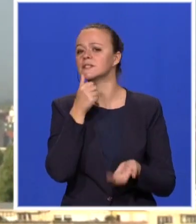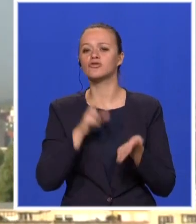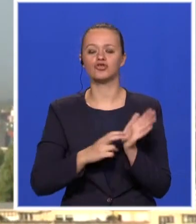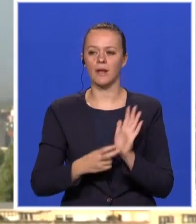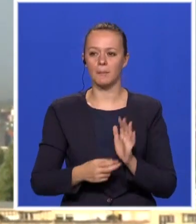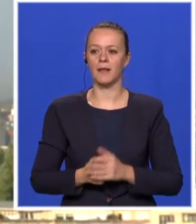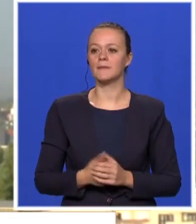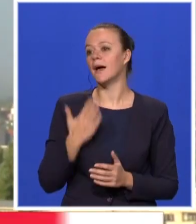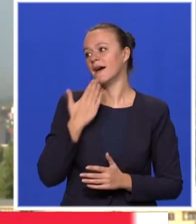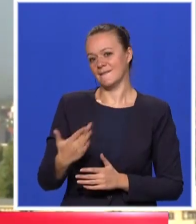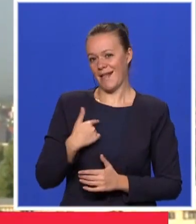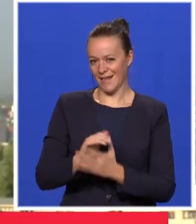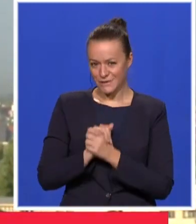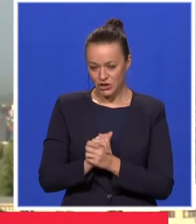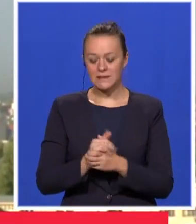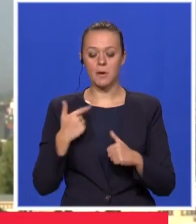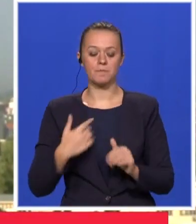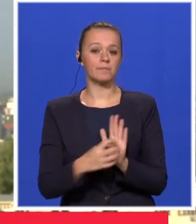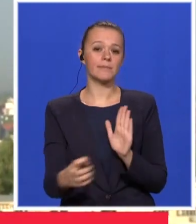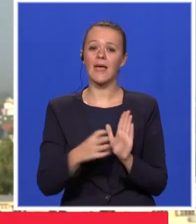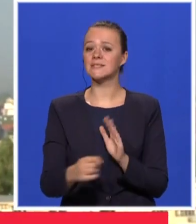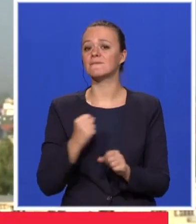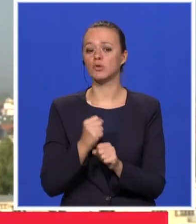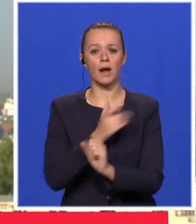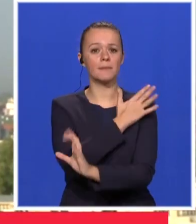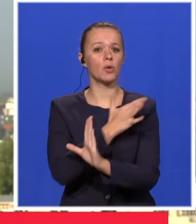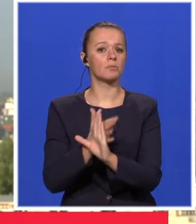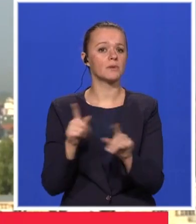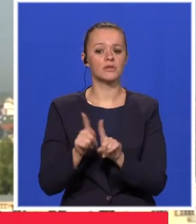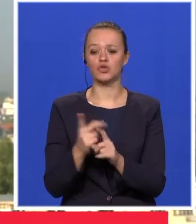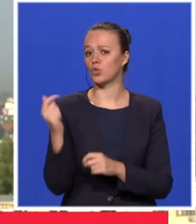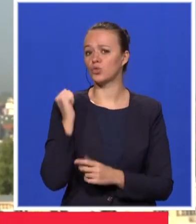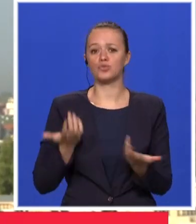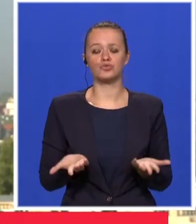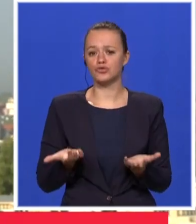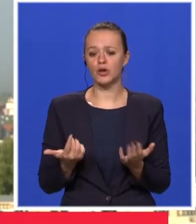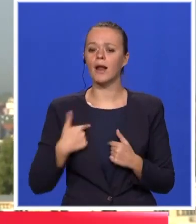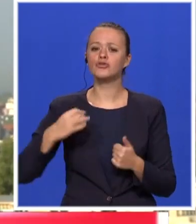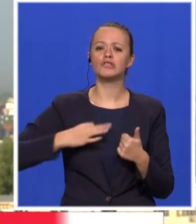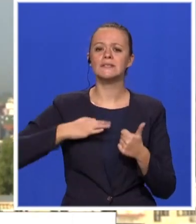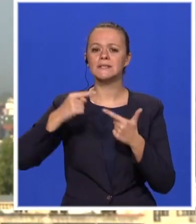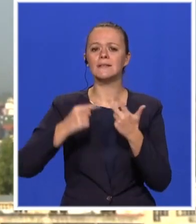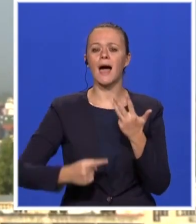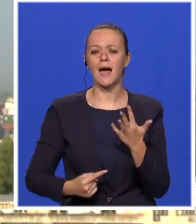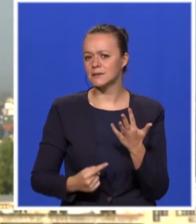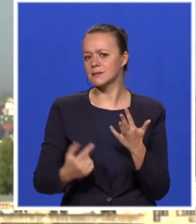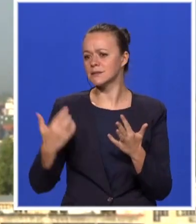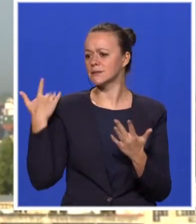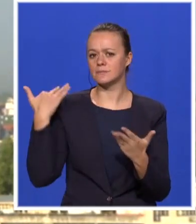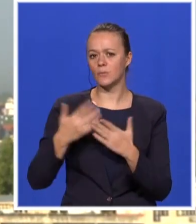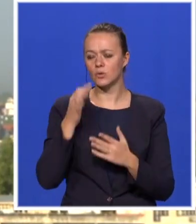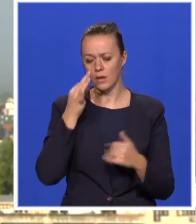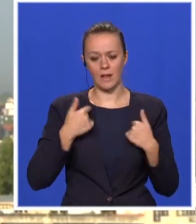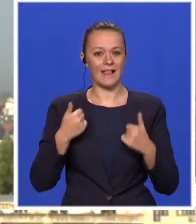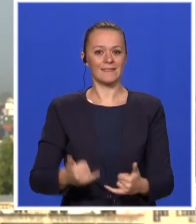čestitkama. Mi nastavljamo da radimo ono što smo radili i do juče, odnosno što su bile naše zadace i prethodnih dana. Za mene je